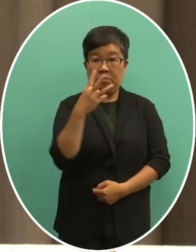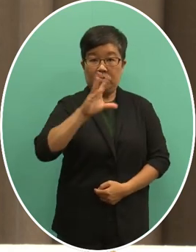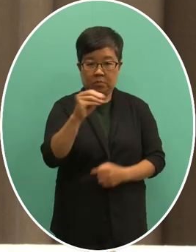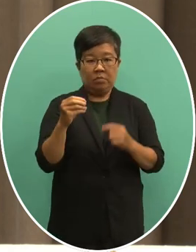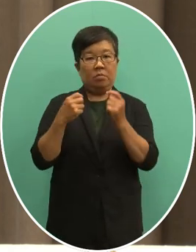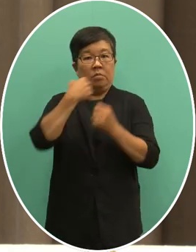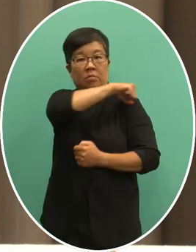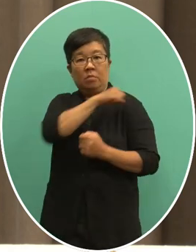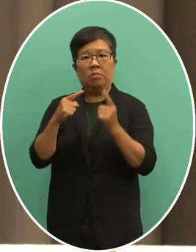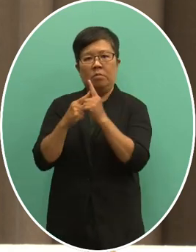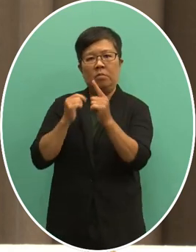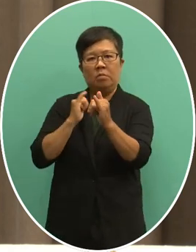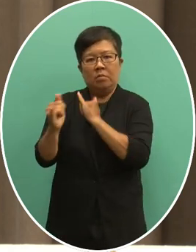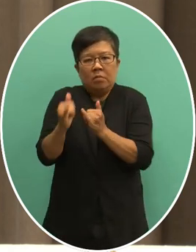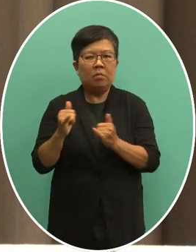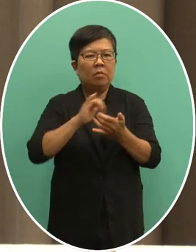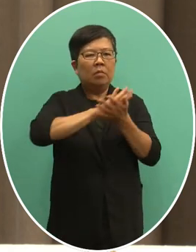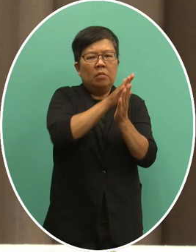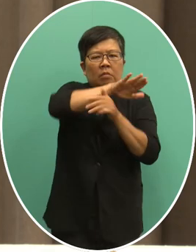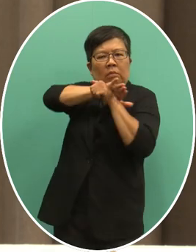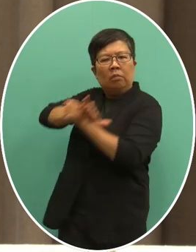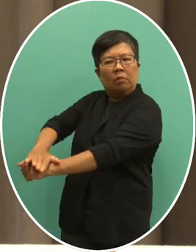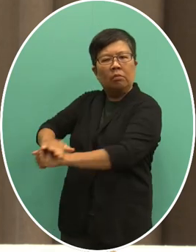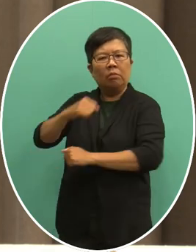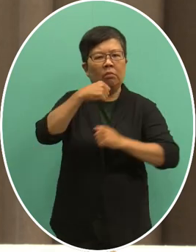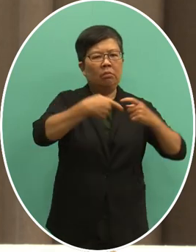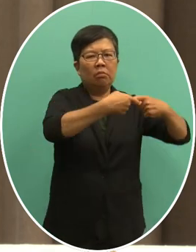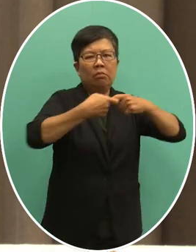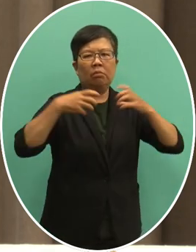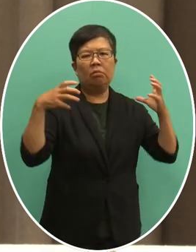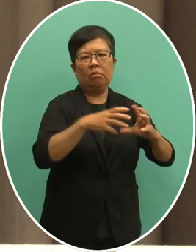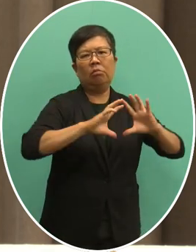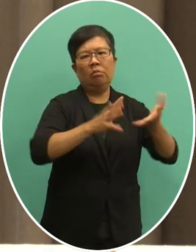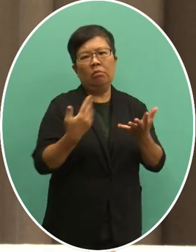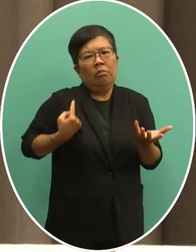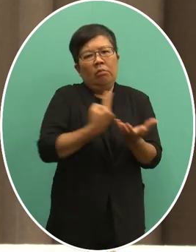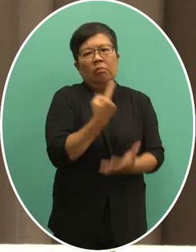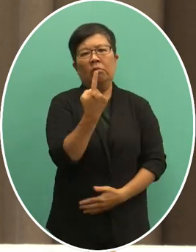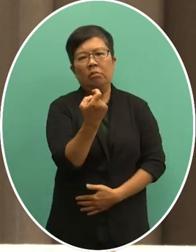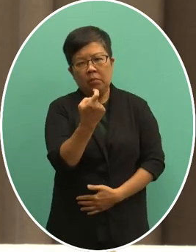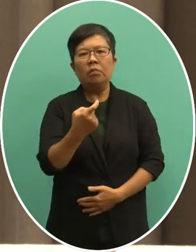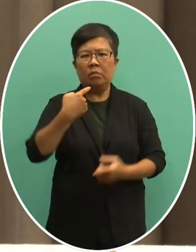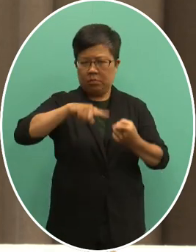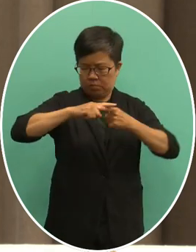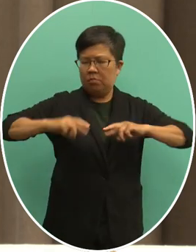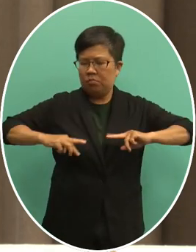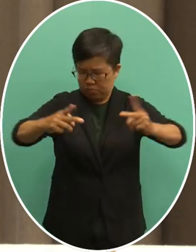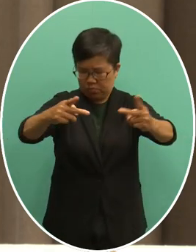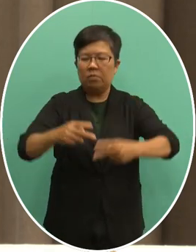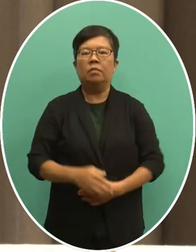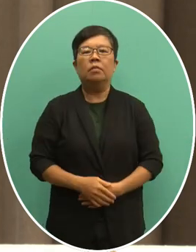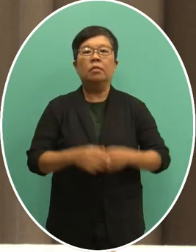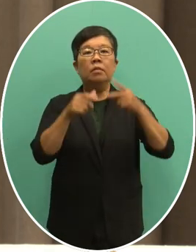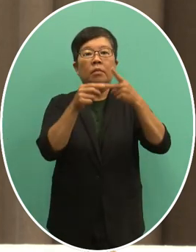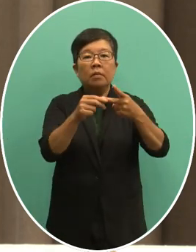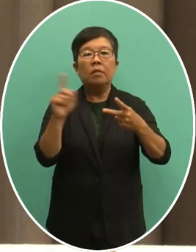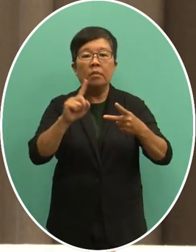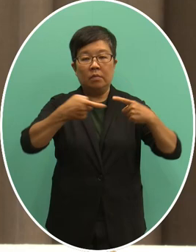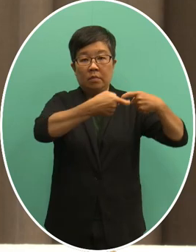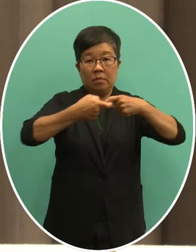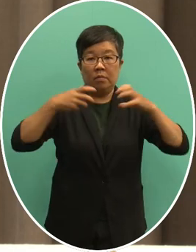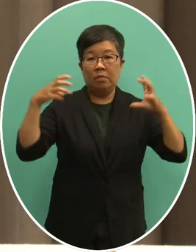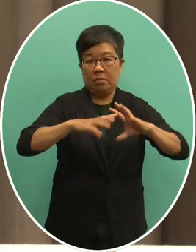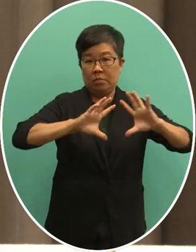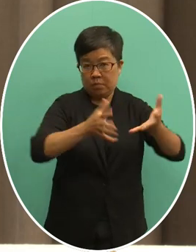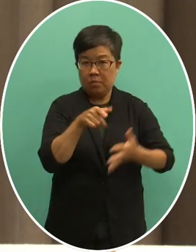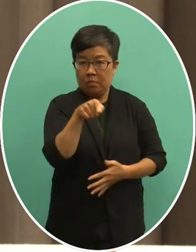被不当地排除在联合国体系之外的情形应该做出改善第二联合国